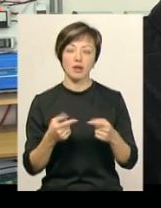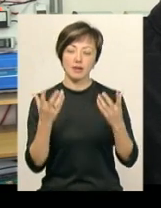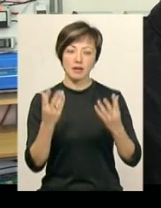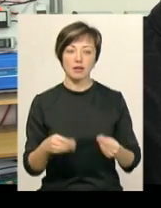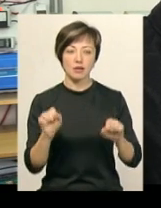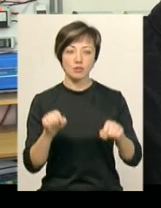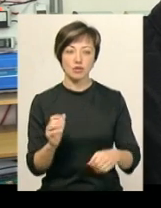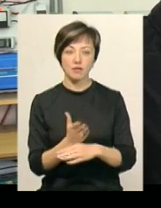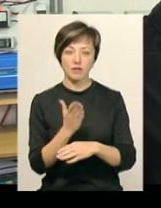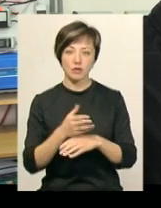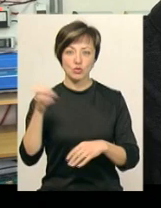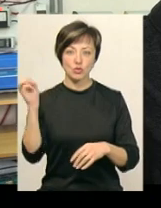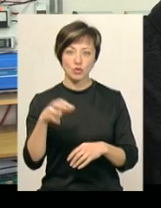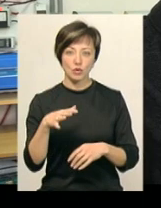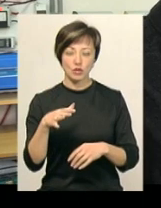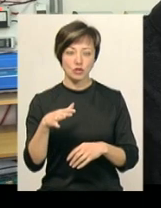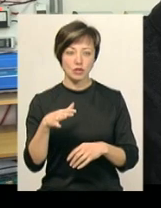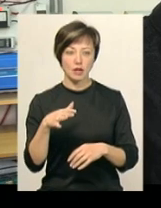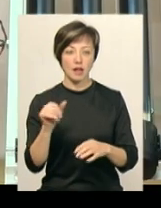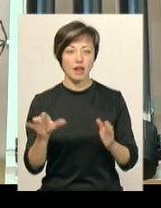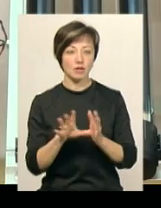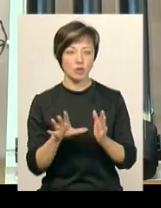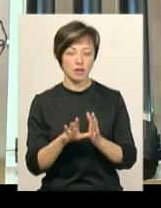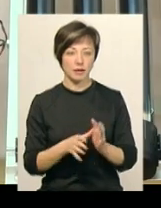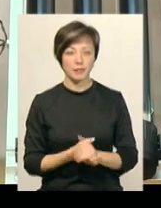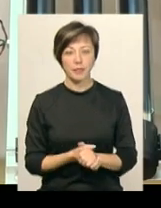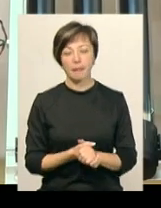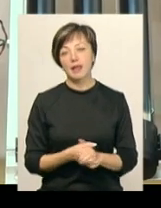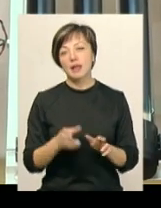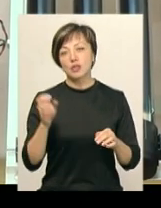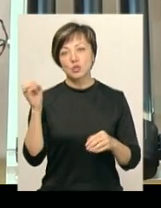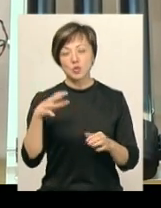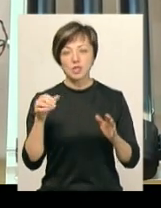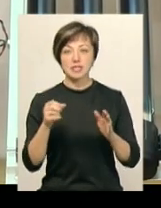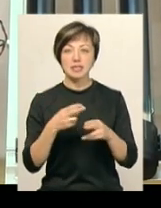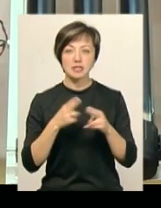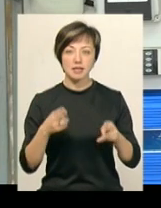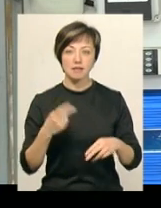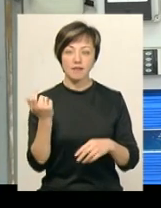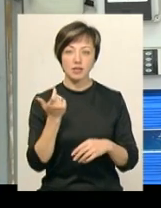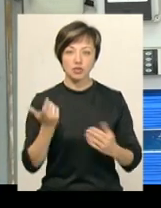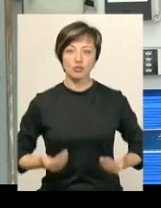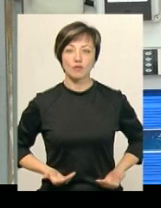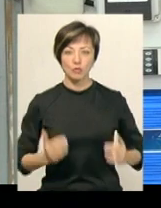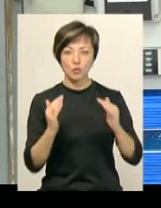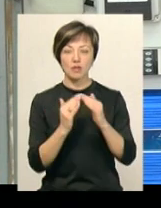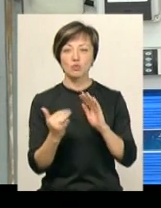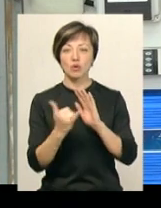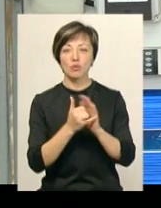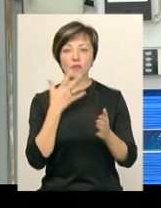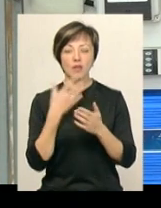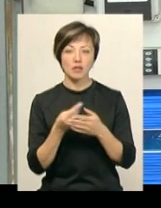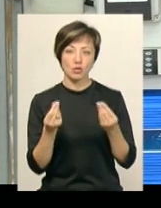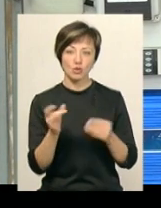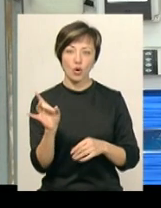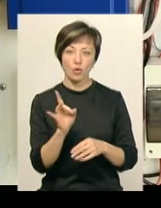зможемо виготовити, наприклад, сонячну електроенергію. Сонячні станції власники житлових будинків встановлюють за власні кошти. Розмір